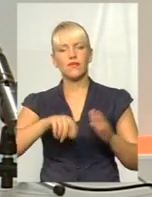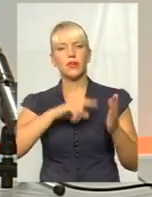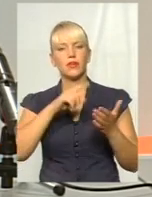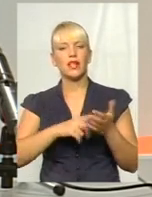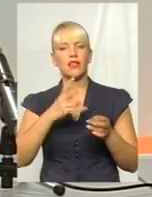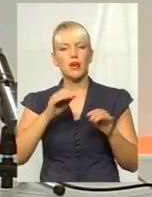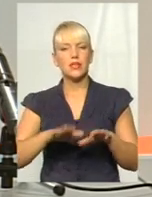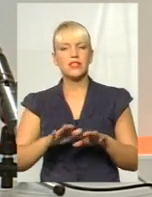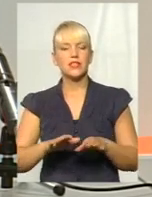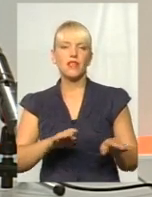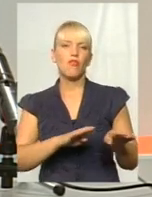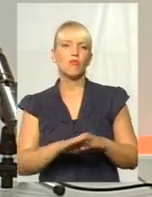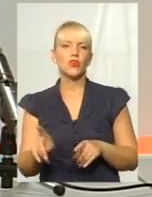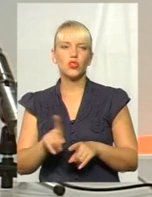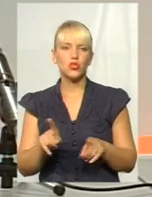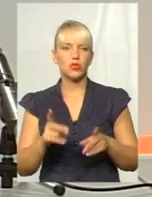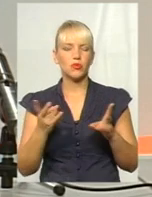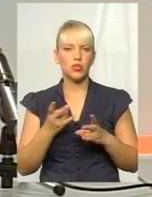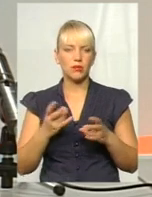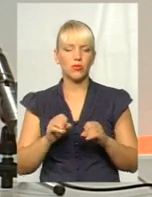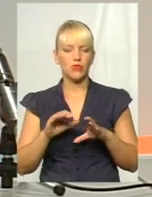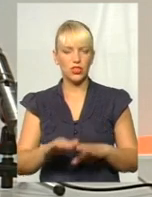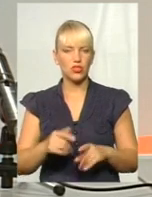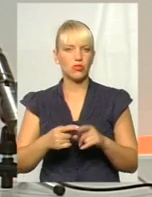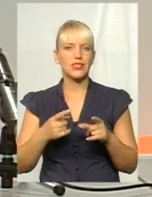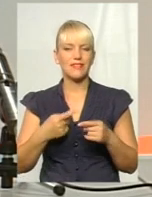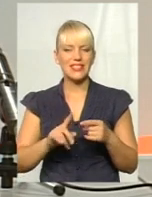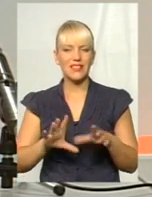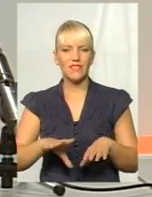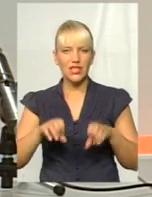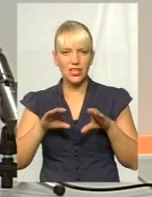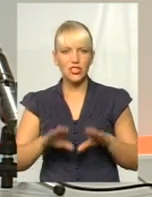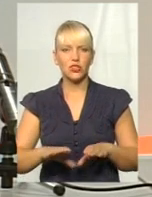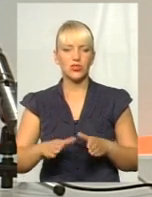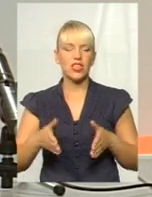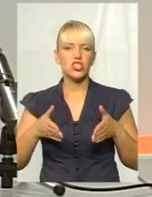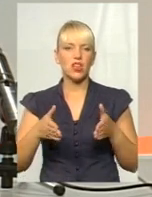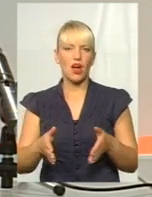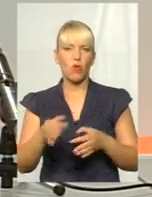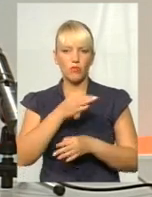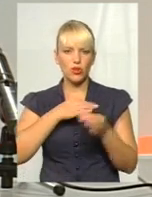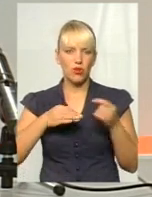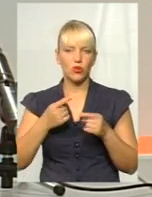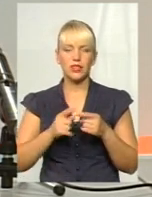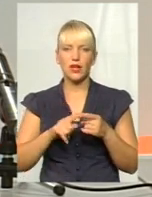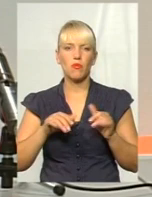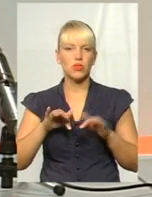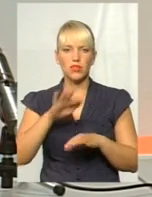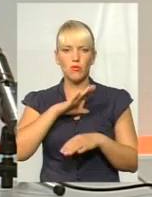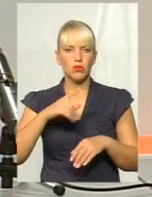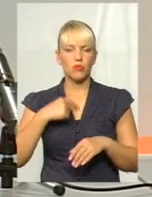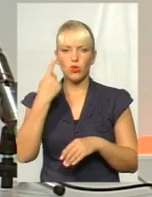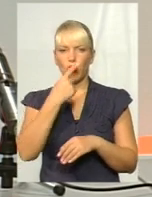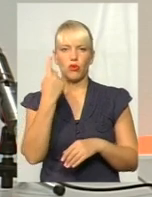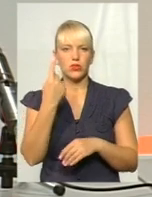може бути вирішено, воно вирішується шляхом діалогу. Звичайно, що цей процес не може бути також одноосібний, тому що тут ми, як